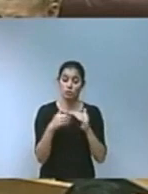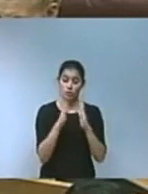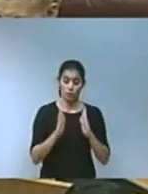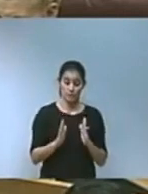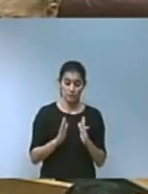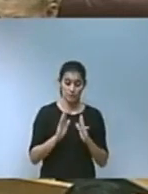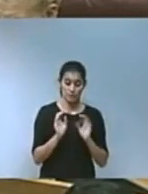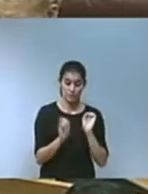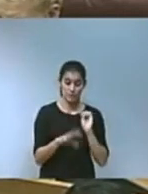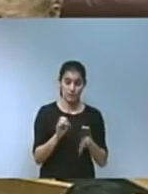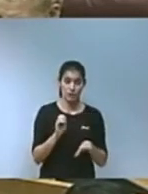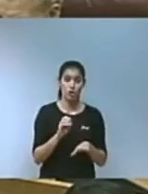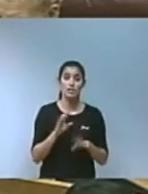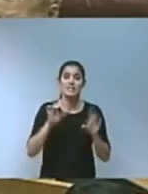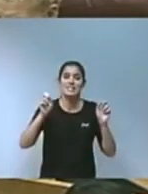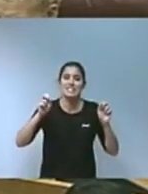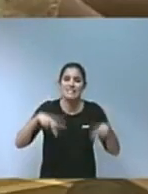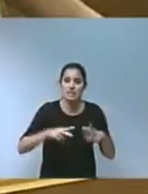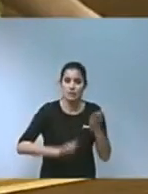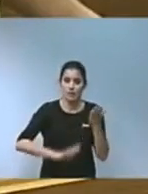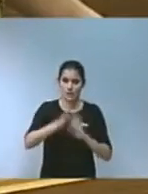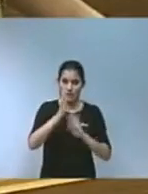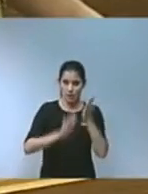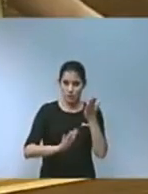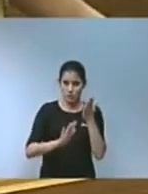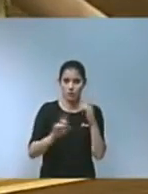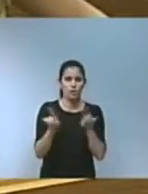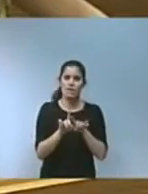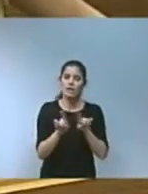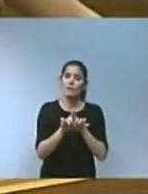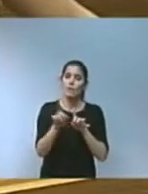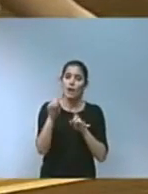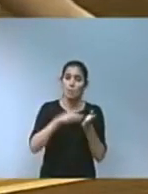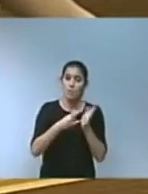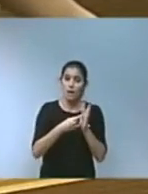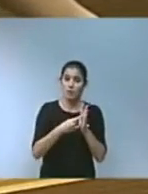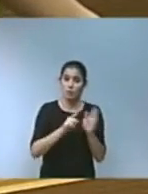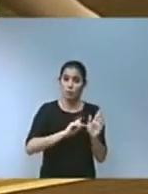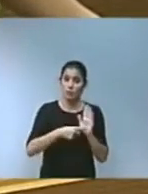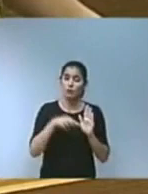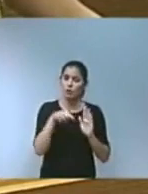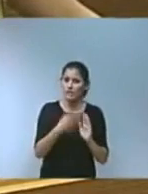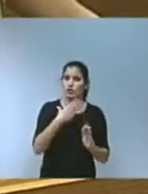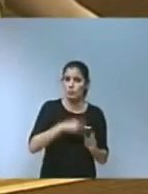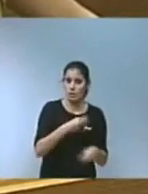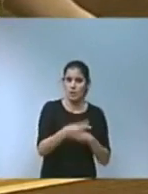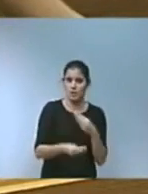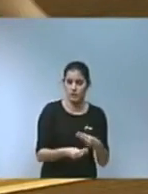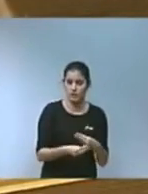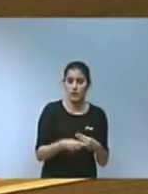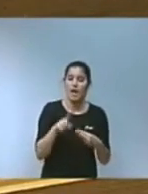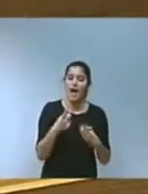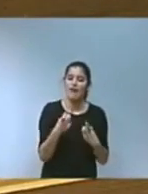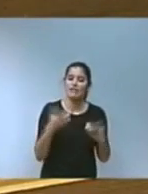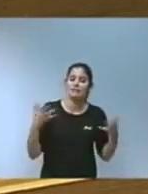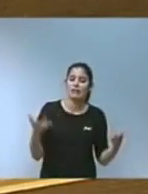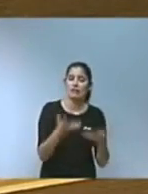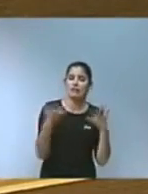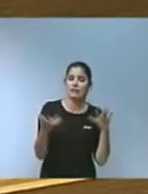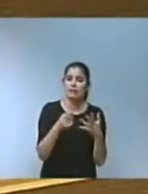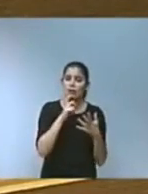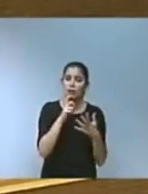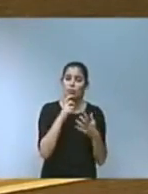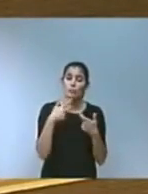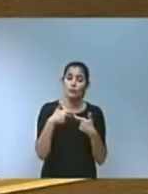incineració tal i com marca el pla integral és viable. Cal incentivar a través d'una fiscalitat